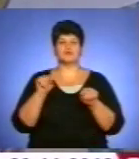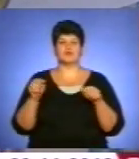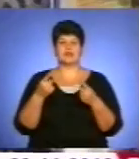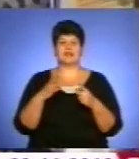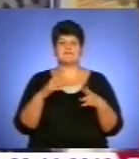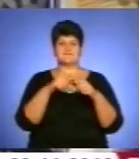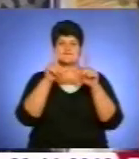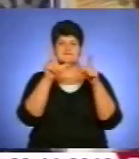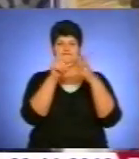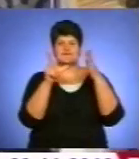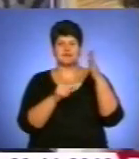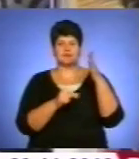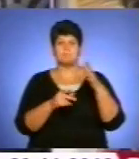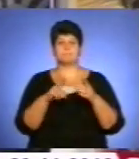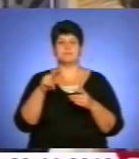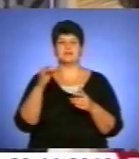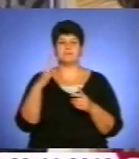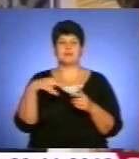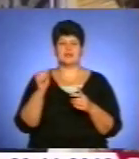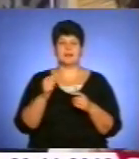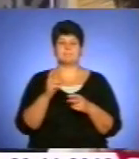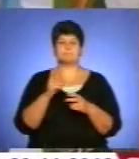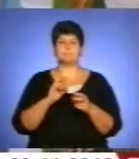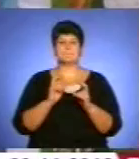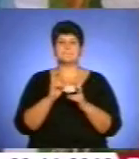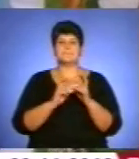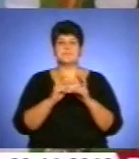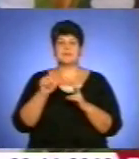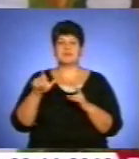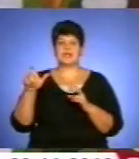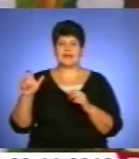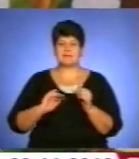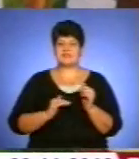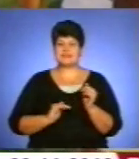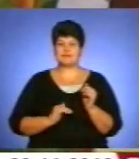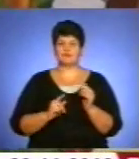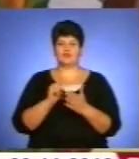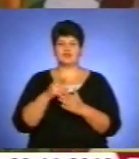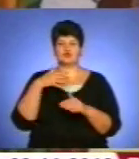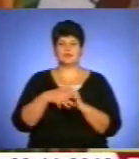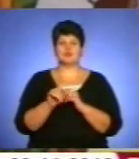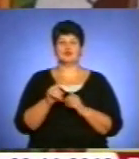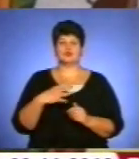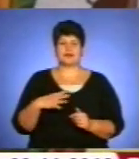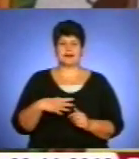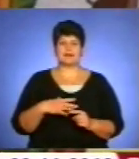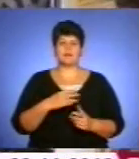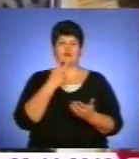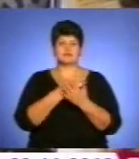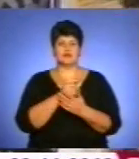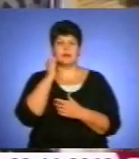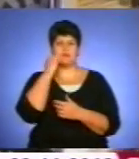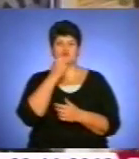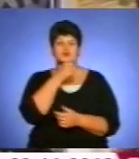нагороджуватиме підпільних підприємців. Вони мають виправитися, бо зрозуміють, що на них чекає. Я зобразила бабусю і дідуся.